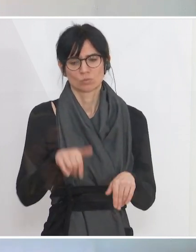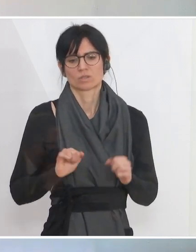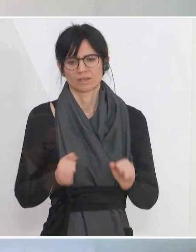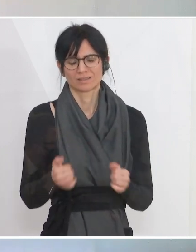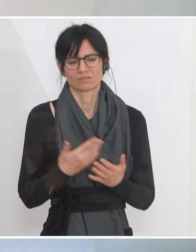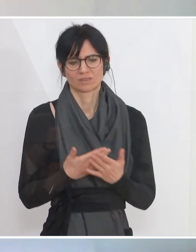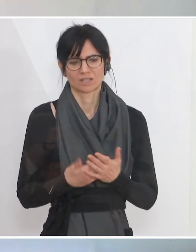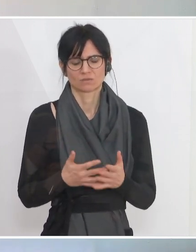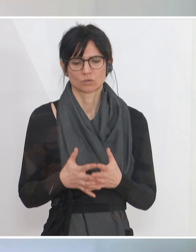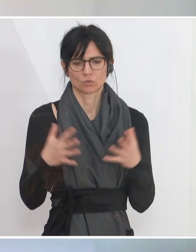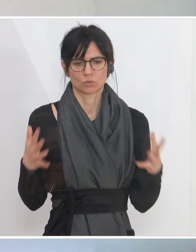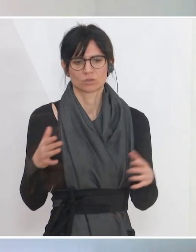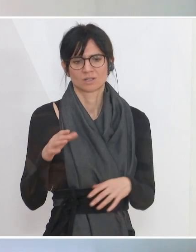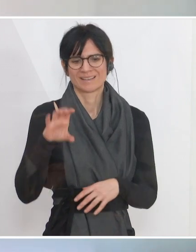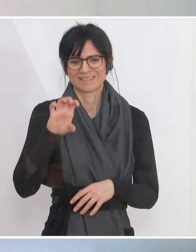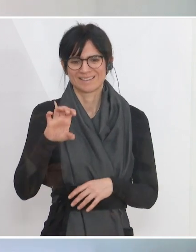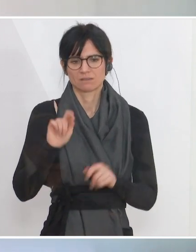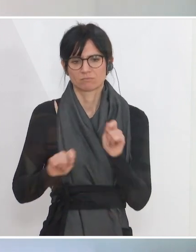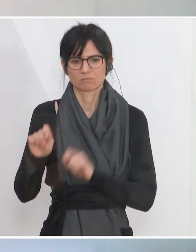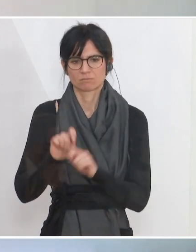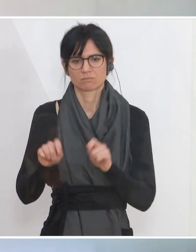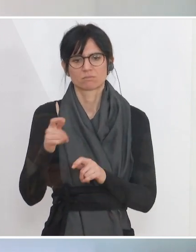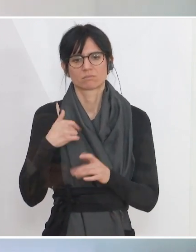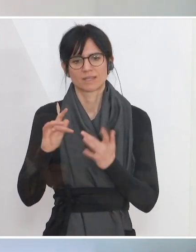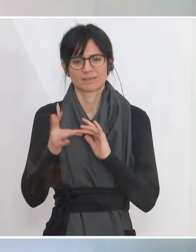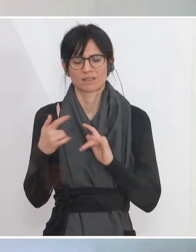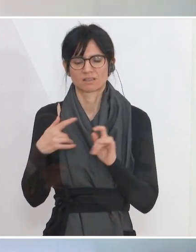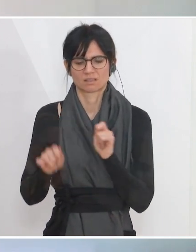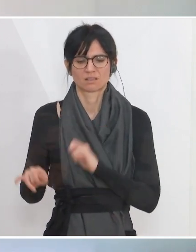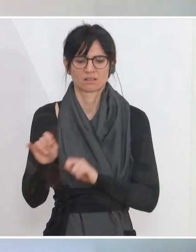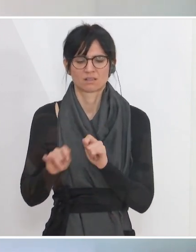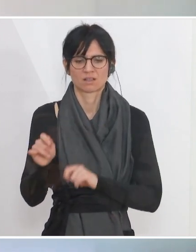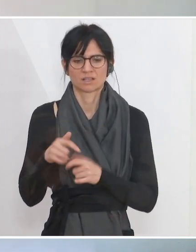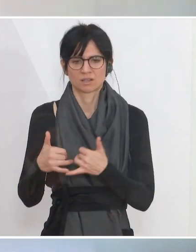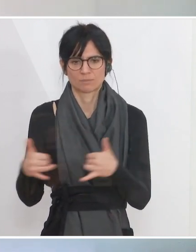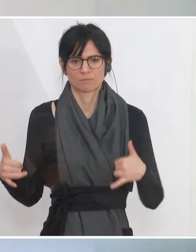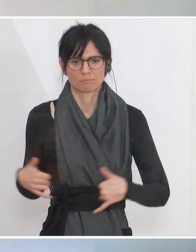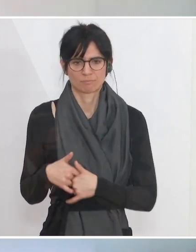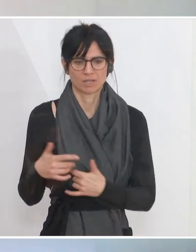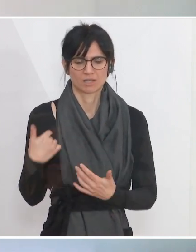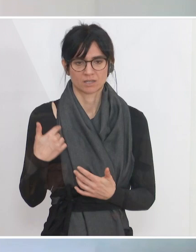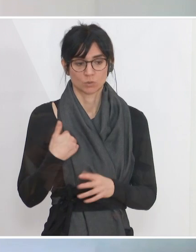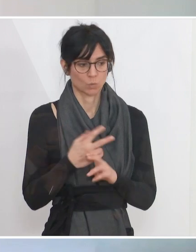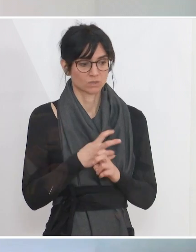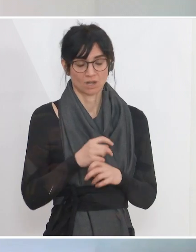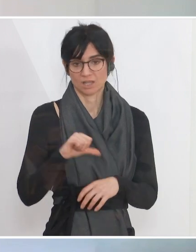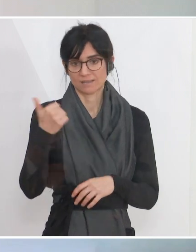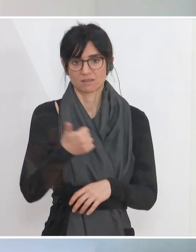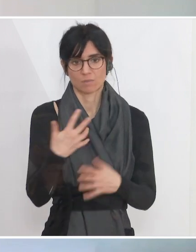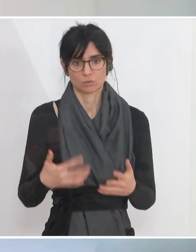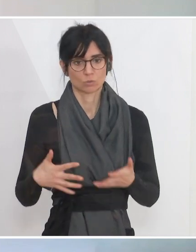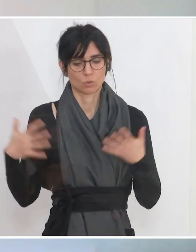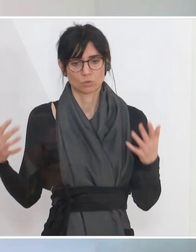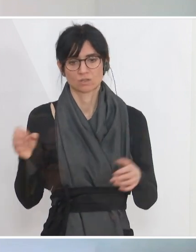habe ich das größte E-Commerce-Förderpaket aufgelegt, das es in den letzten Jahren eigentlich jemals in Österreich gegeben hat.